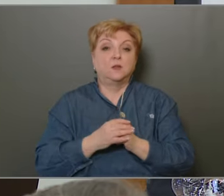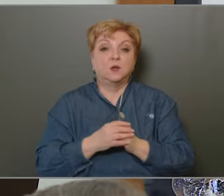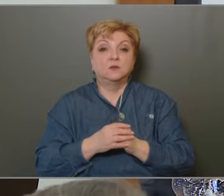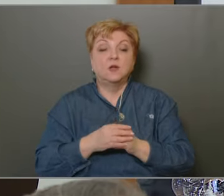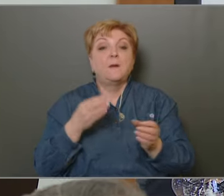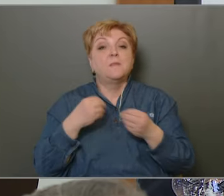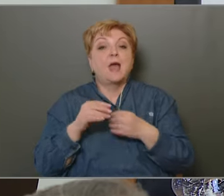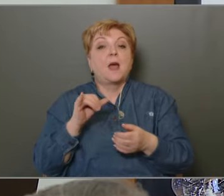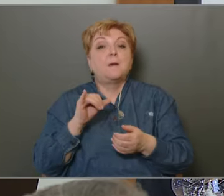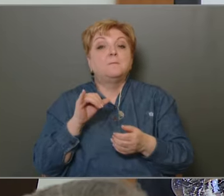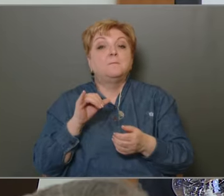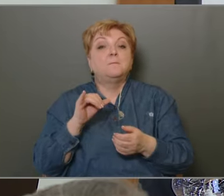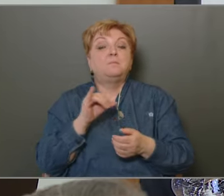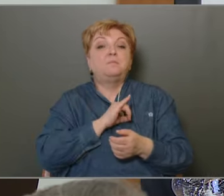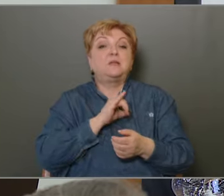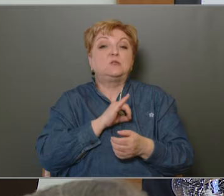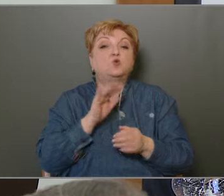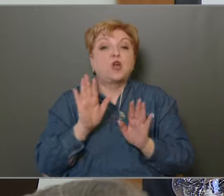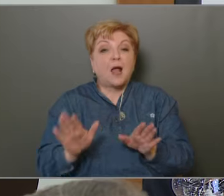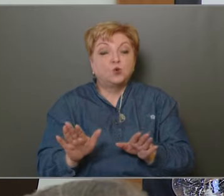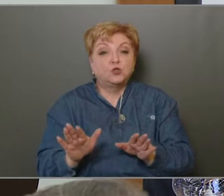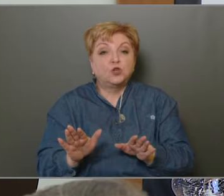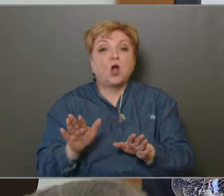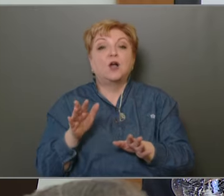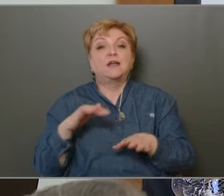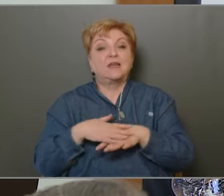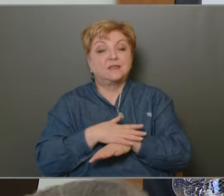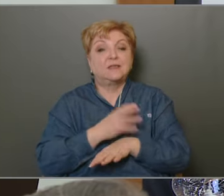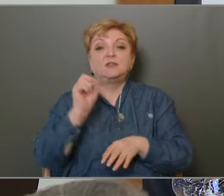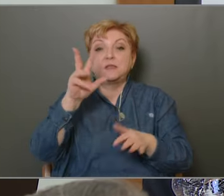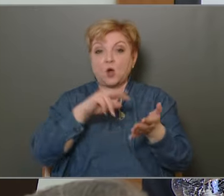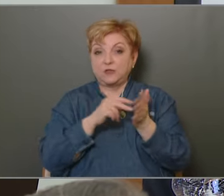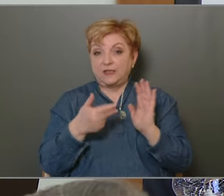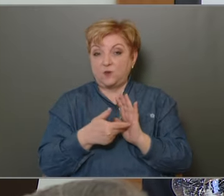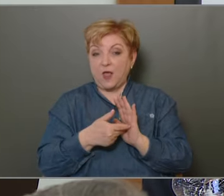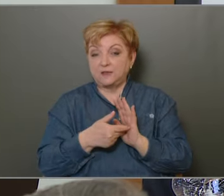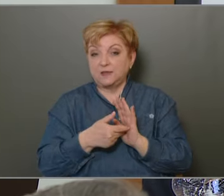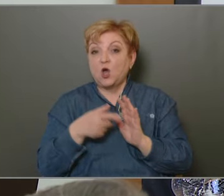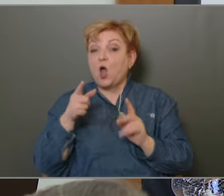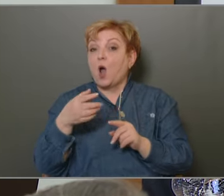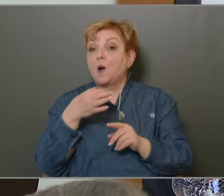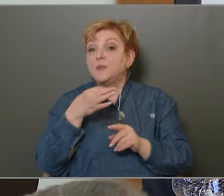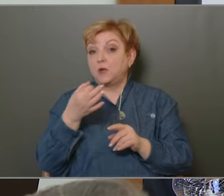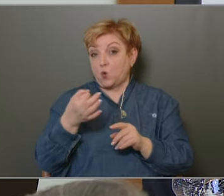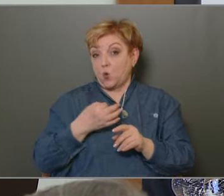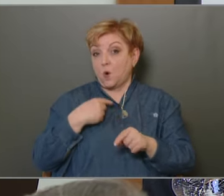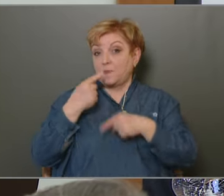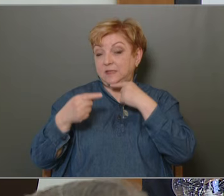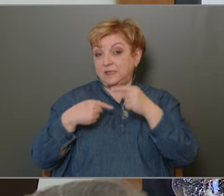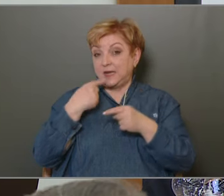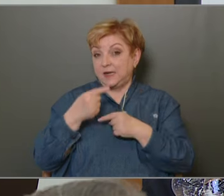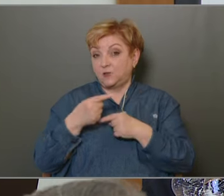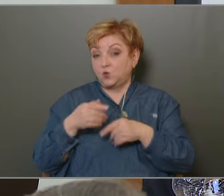biztonságosabbnak érzik és biztonságosnak érzik a 13. kerületet És amiről most így beszélgettünk a